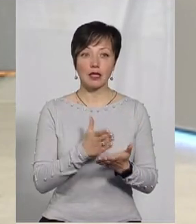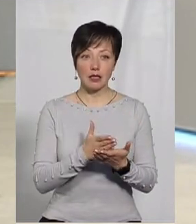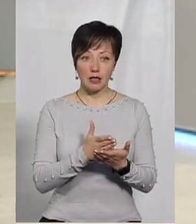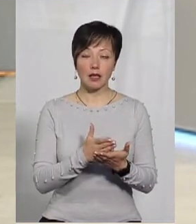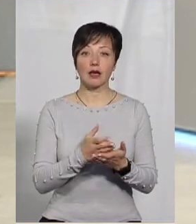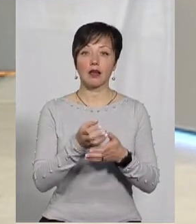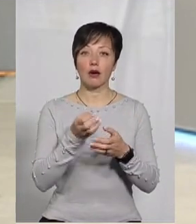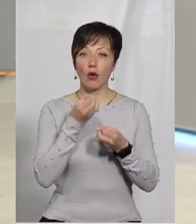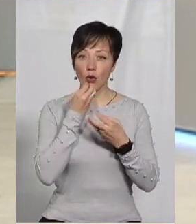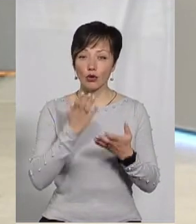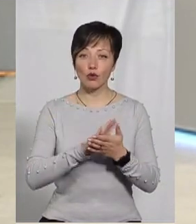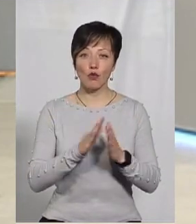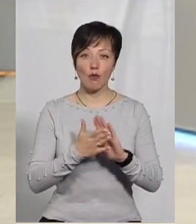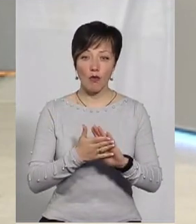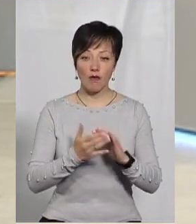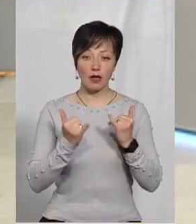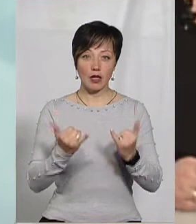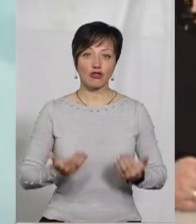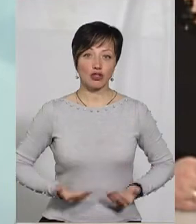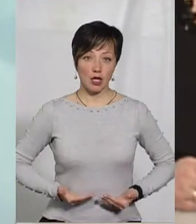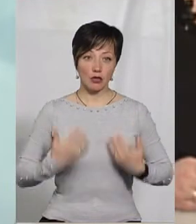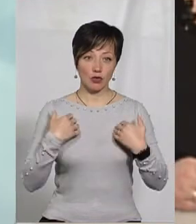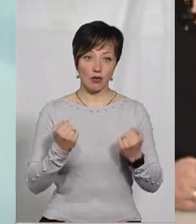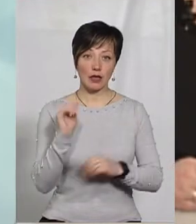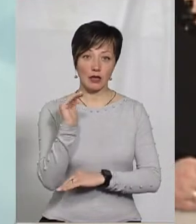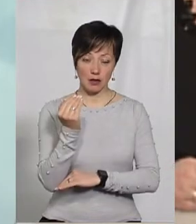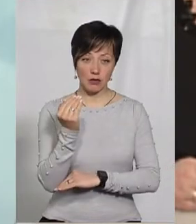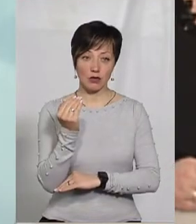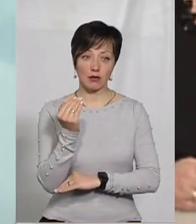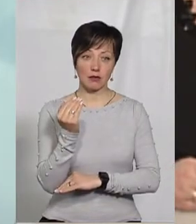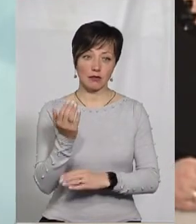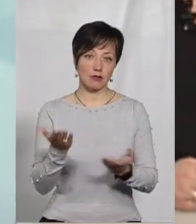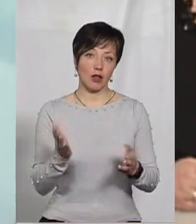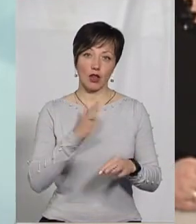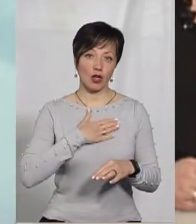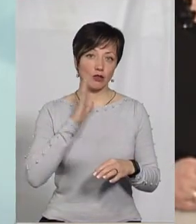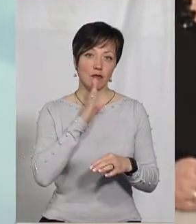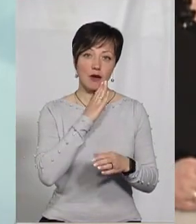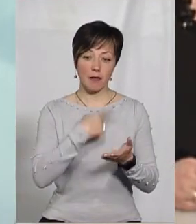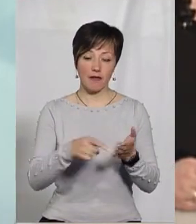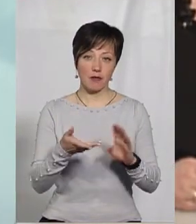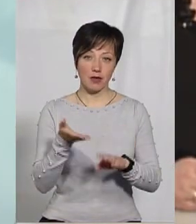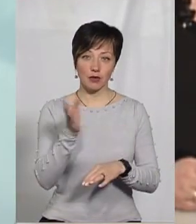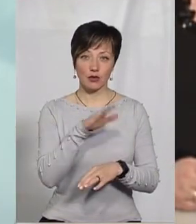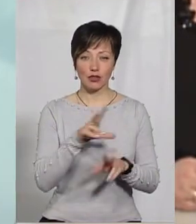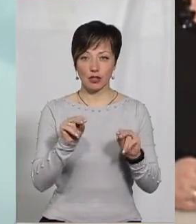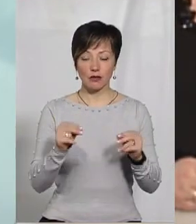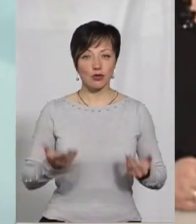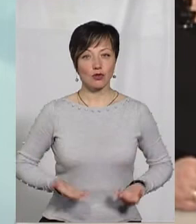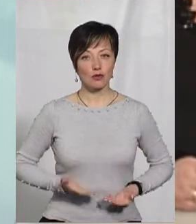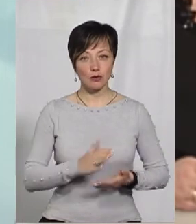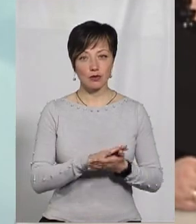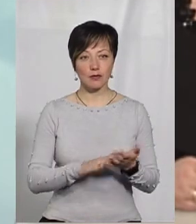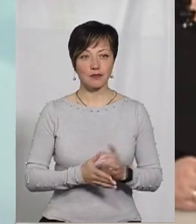безпечні умови для життя і здоров'я дитини, наші мами виписуються і щасливо